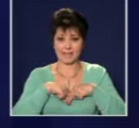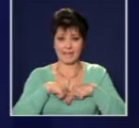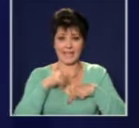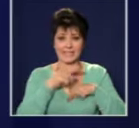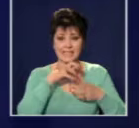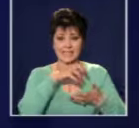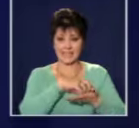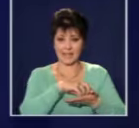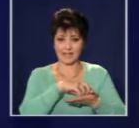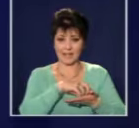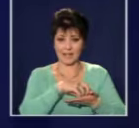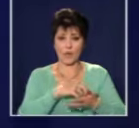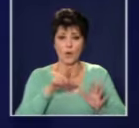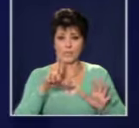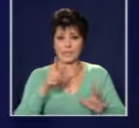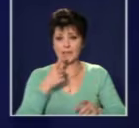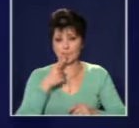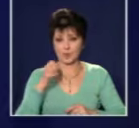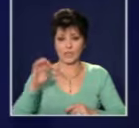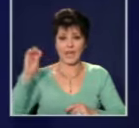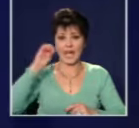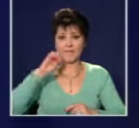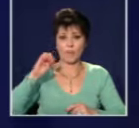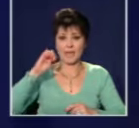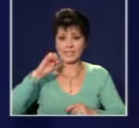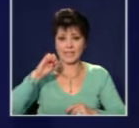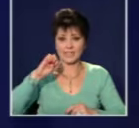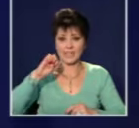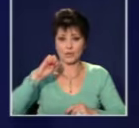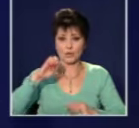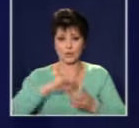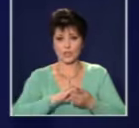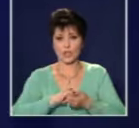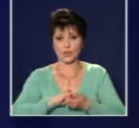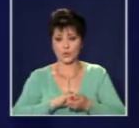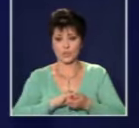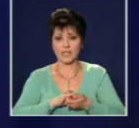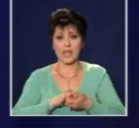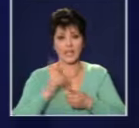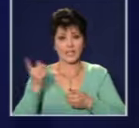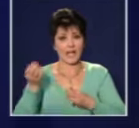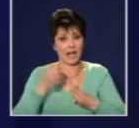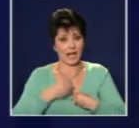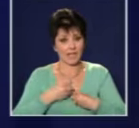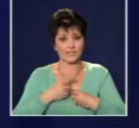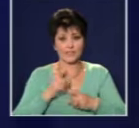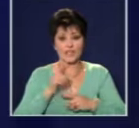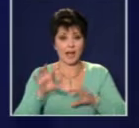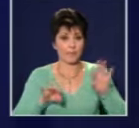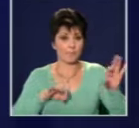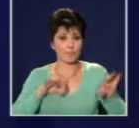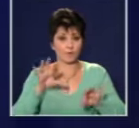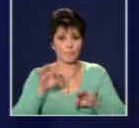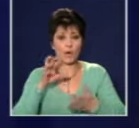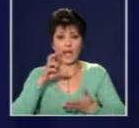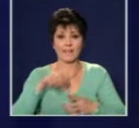От 7 години Европейския съюз ни алармира, че ние нямаме прозрачност при подбора на съдебни състави. Всички